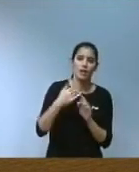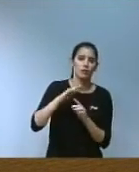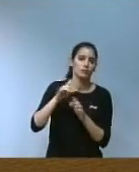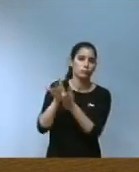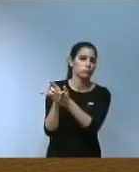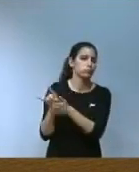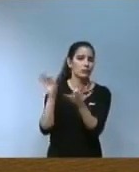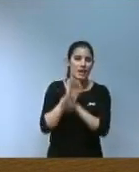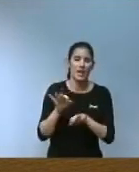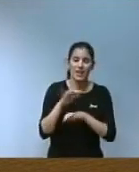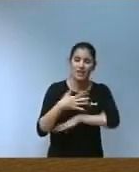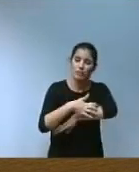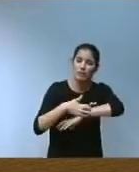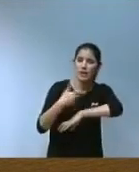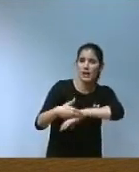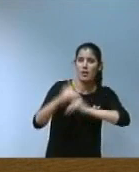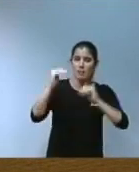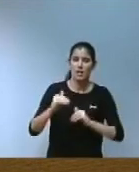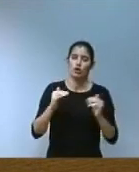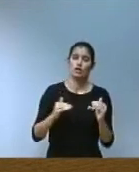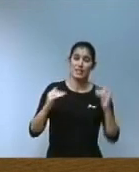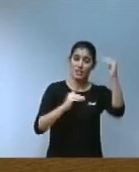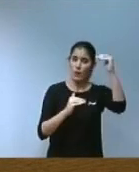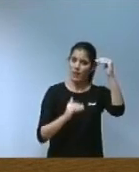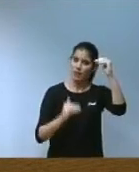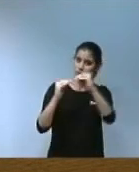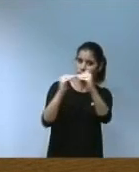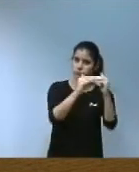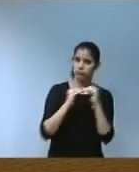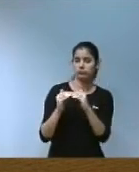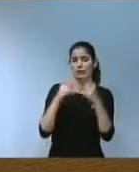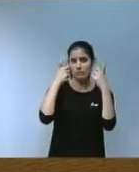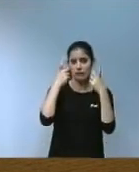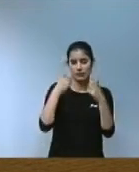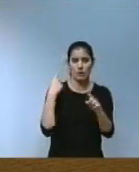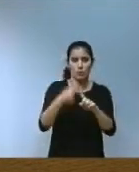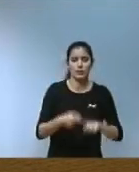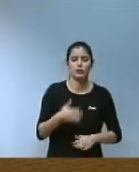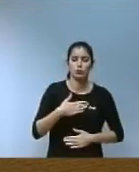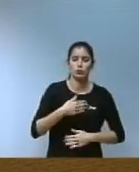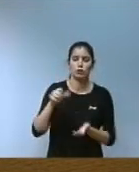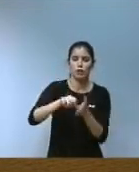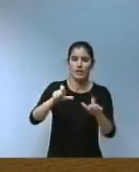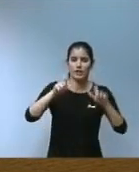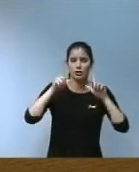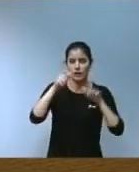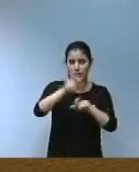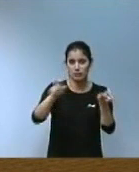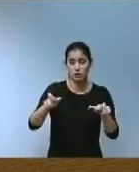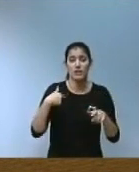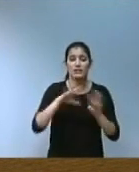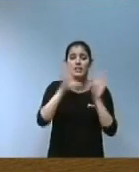pobresa i la desigualtat on les persones i el territori estaran al centre de totes les nostres decisions en definitiva